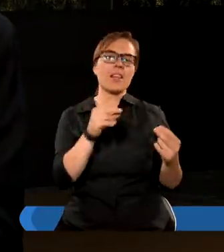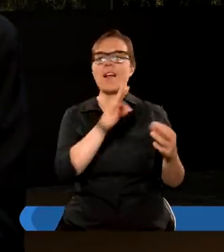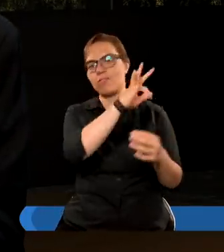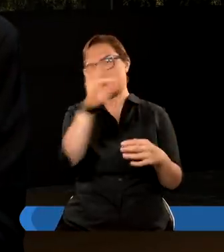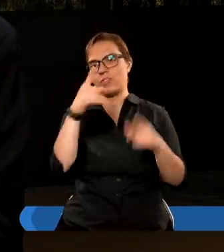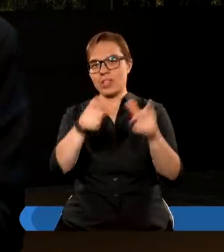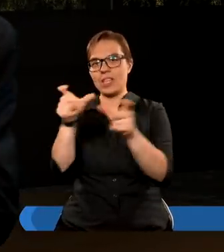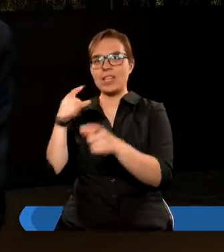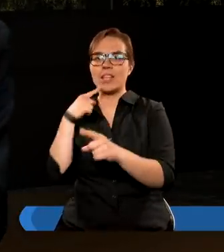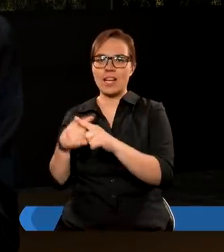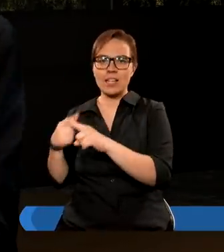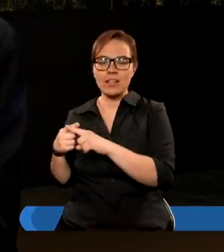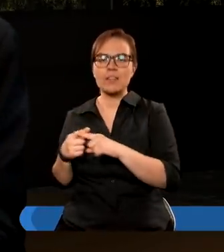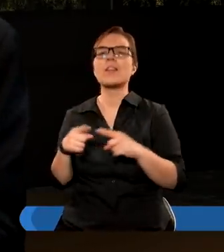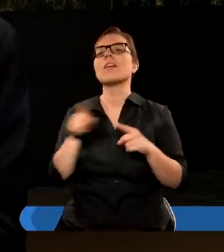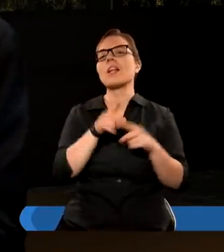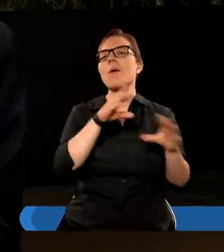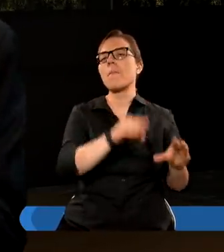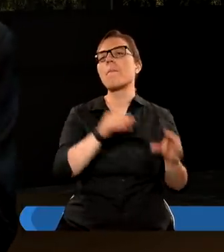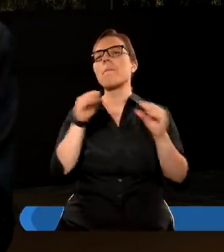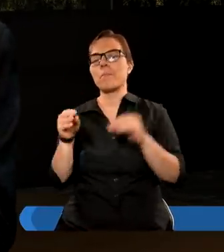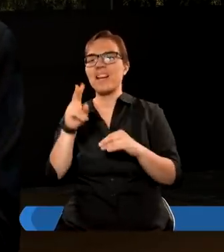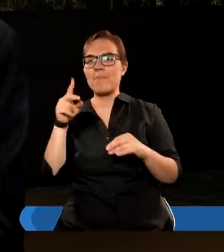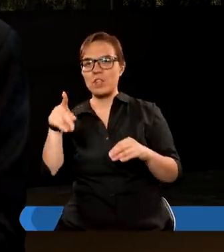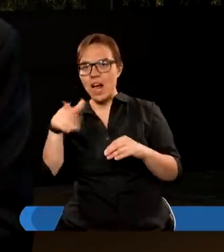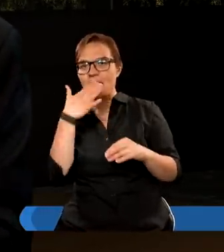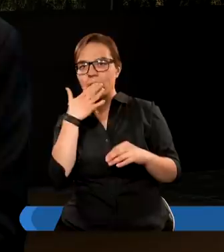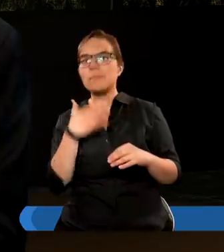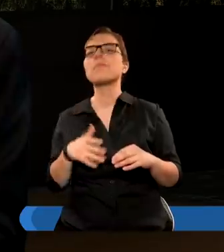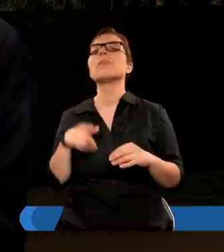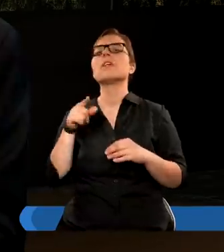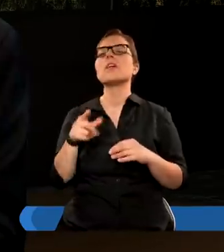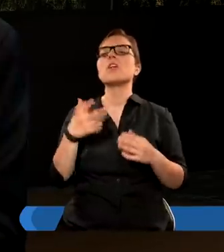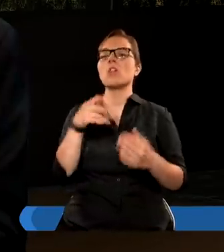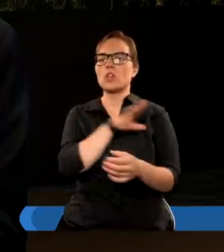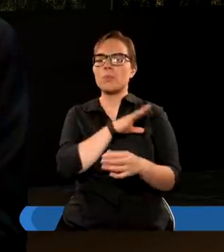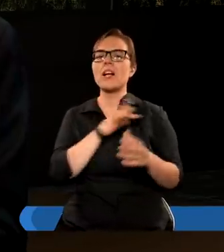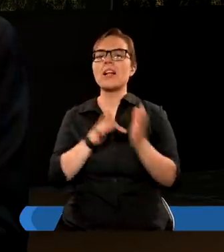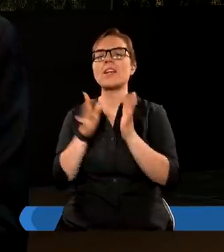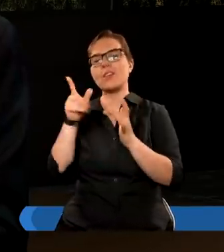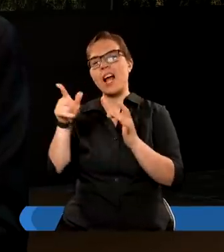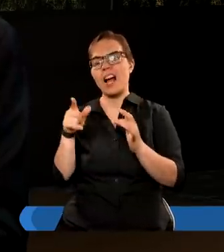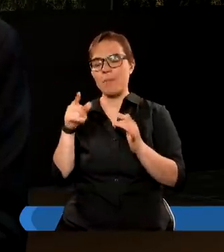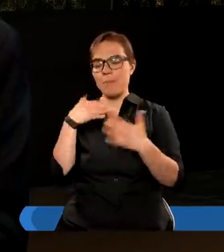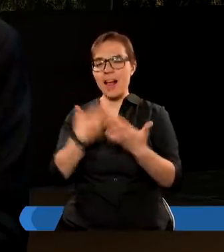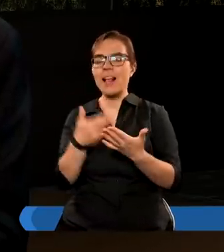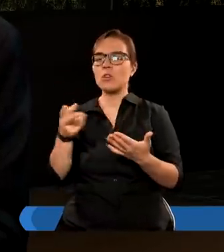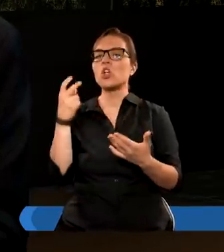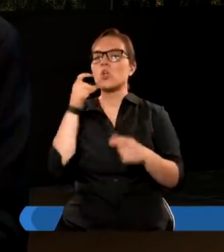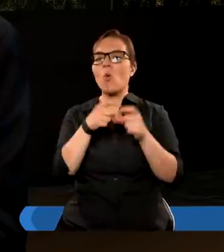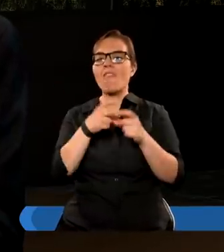przenosimy się w czasy właśnie umierania, śmierci Pana Jezusa, tam padają też takie ciekawe słowa